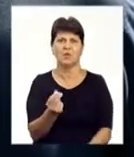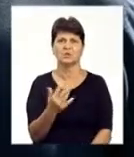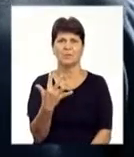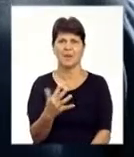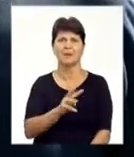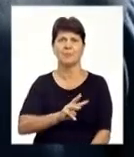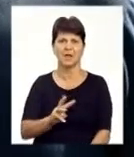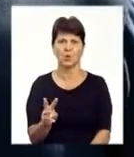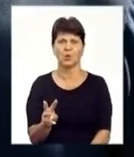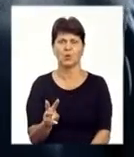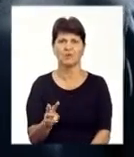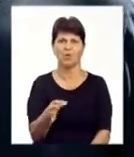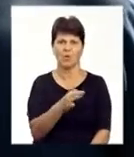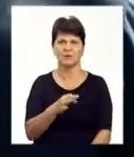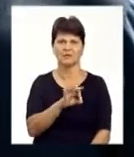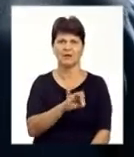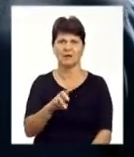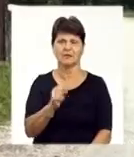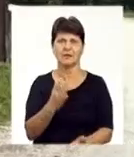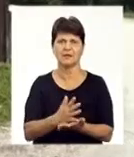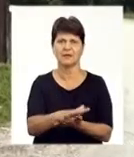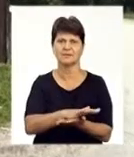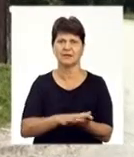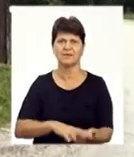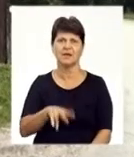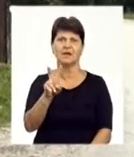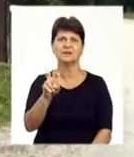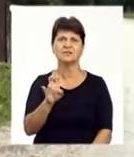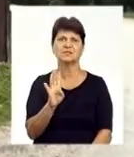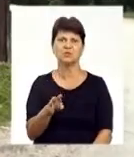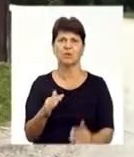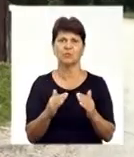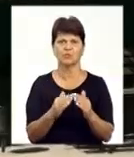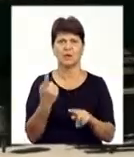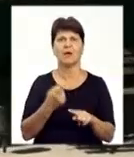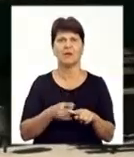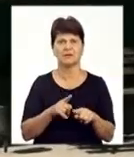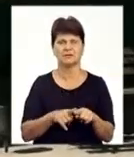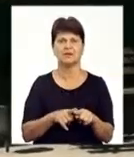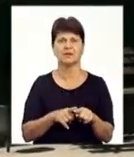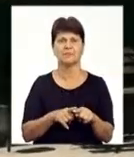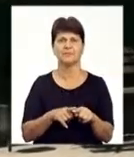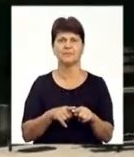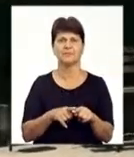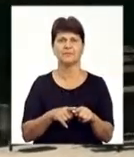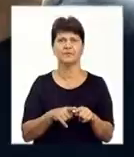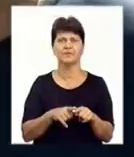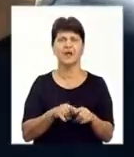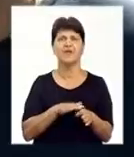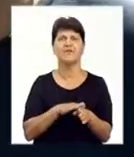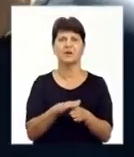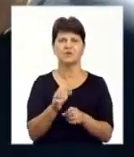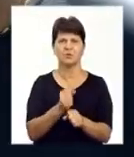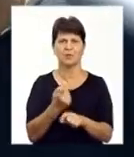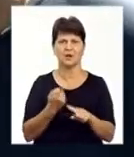мільйонів, по заявках є 240 будинків. А це саме йдуть по виконаних роботах.